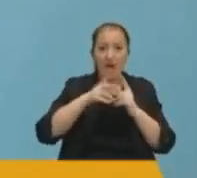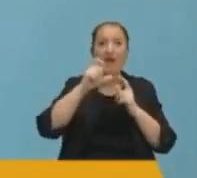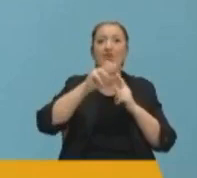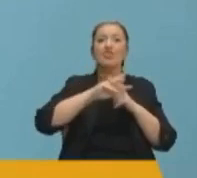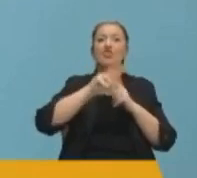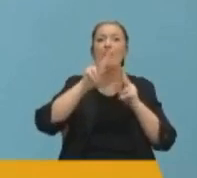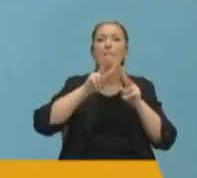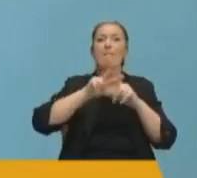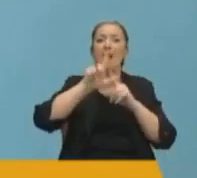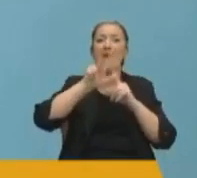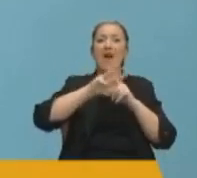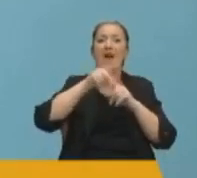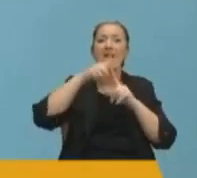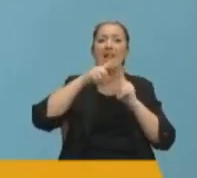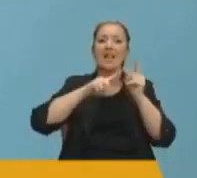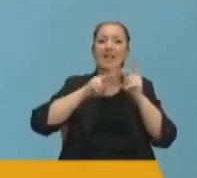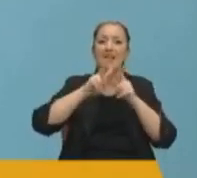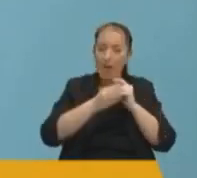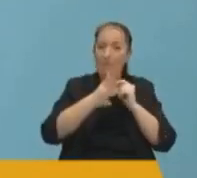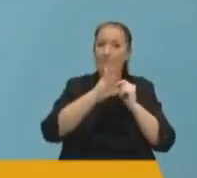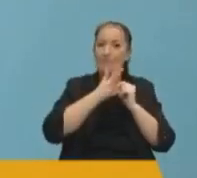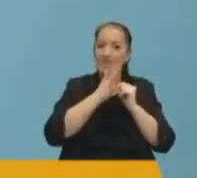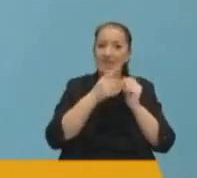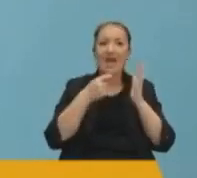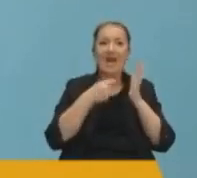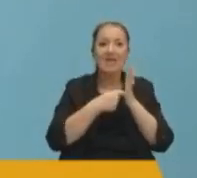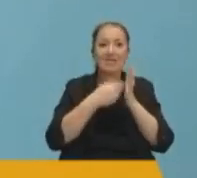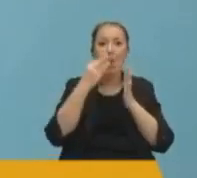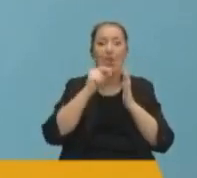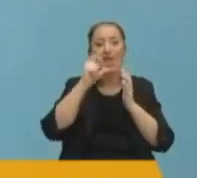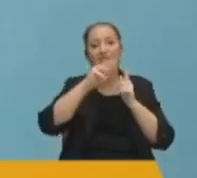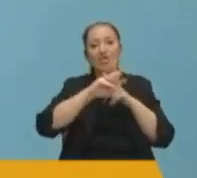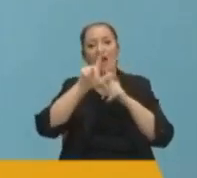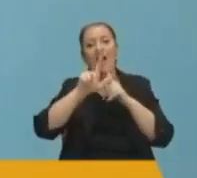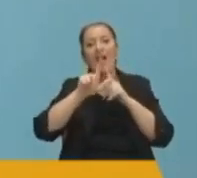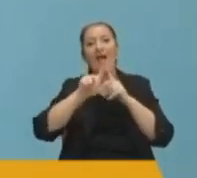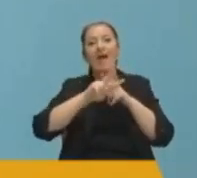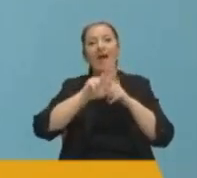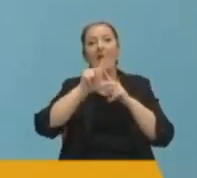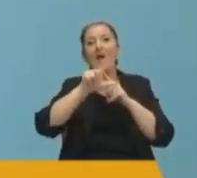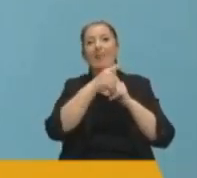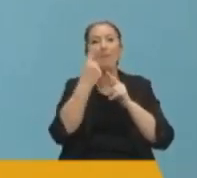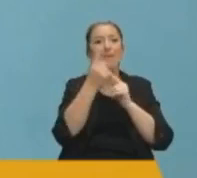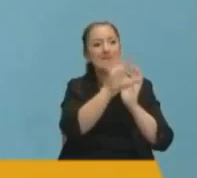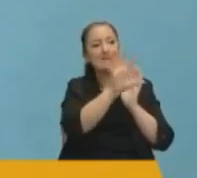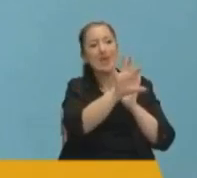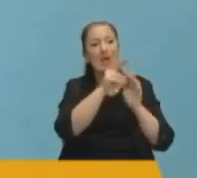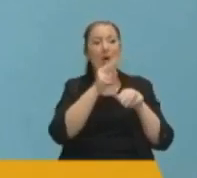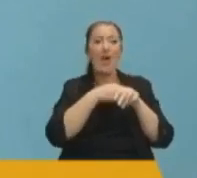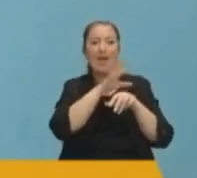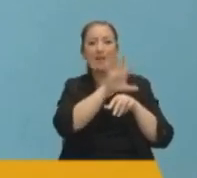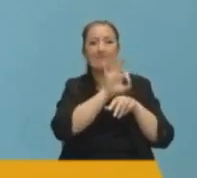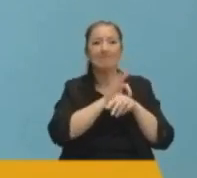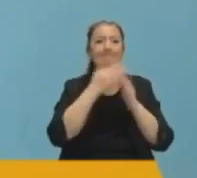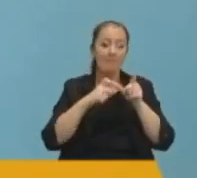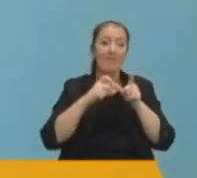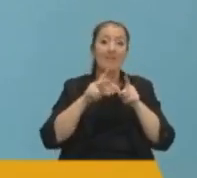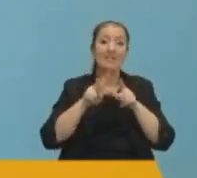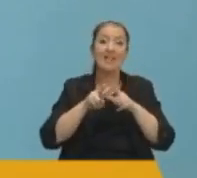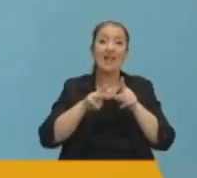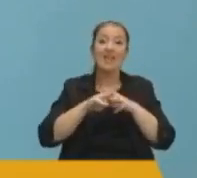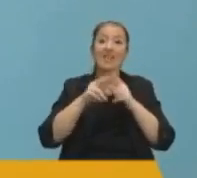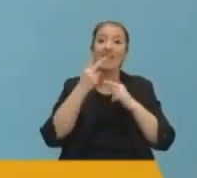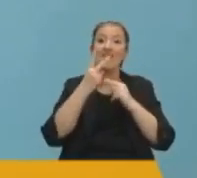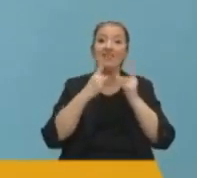yönü, latif yönü olarak bilinse de isminde de var olan Celaleddin'inden biraz Celalinden de bahsetmek istiyorum. Çünkü o Mesnevi'de şöyle diyor.